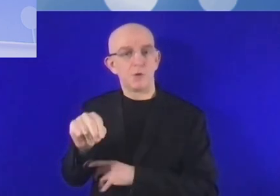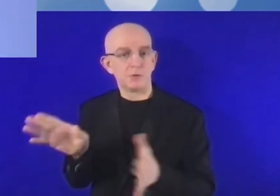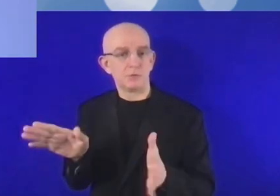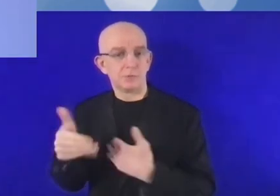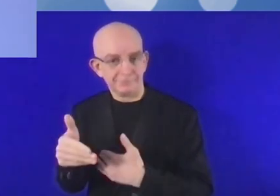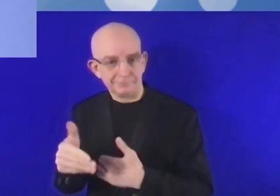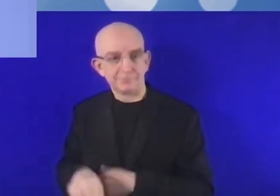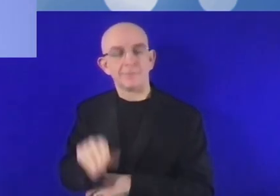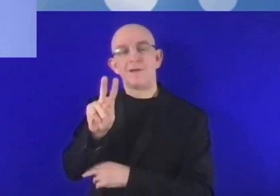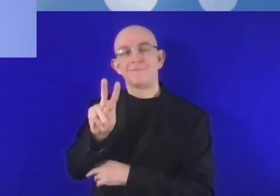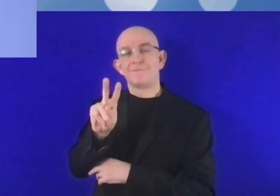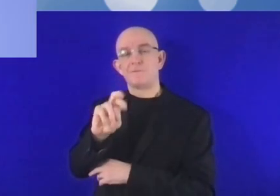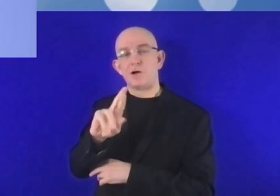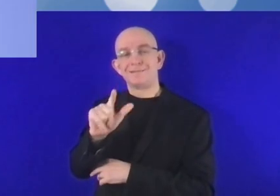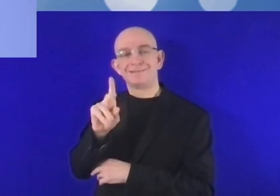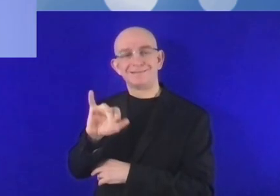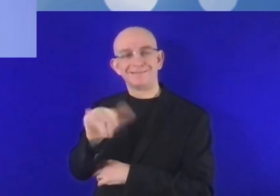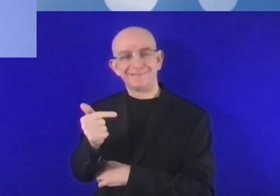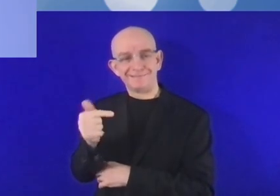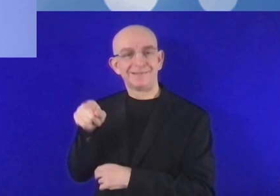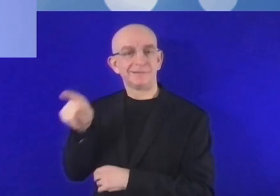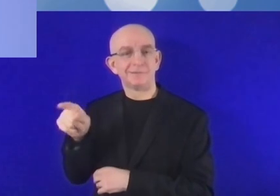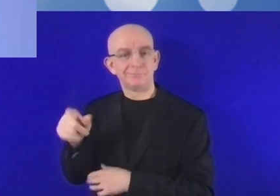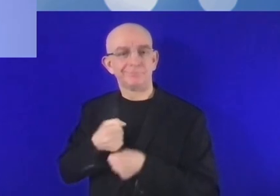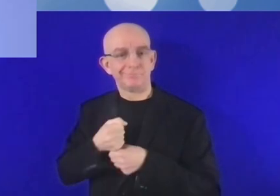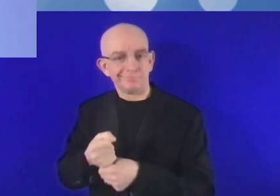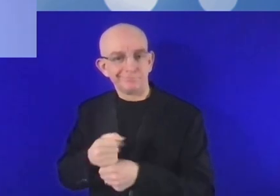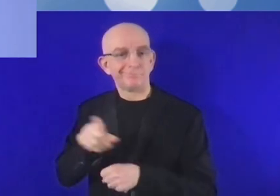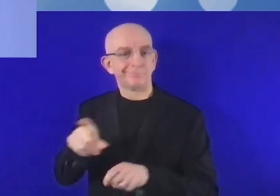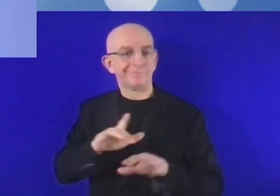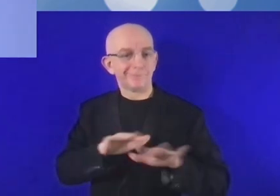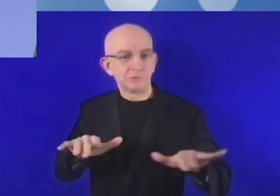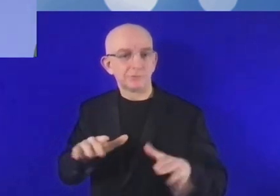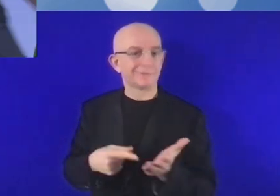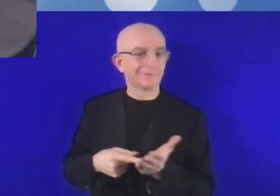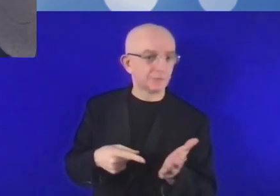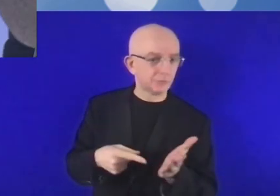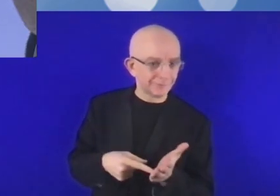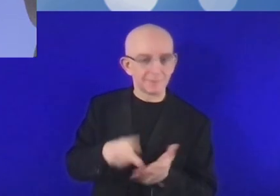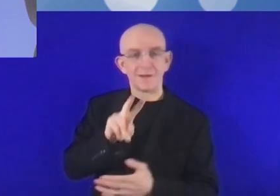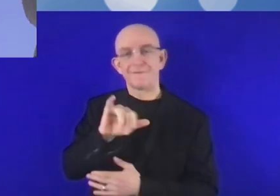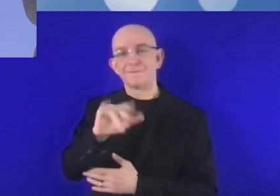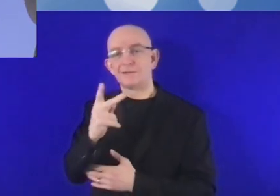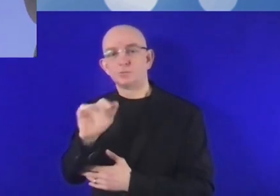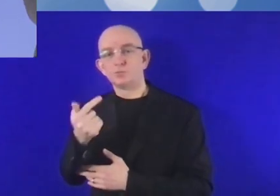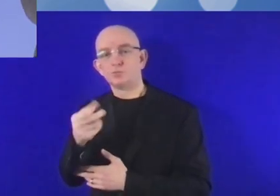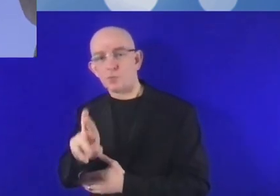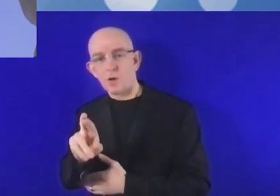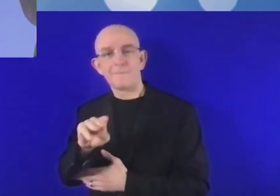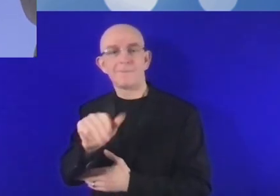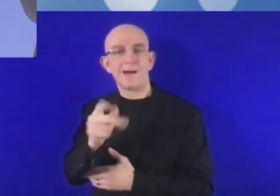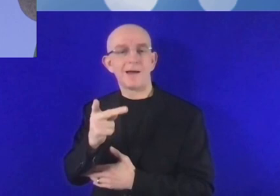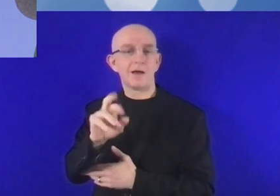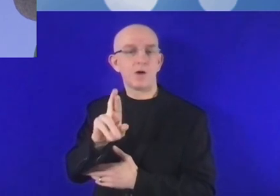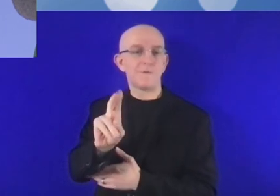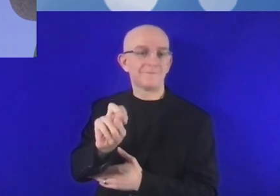ainsi que le ministre des Affaires étrangères de Lettonie. Nous allons écouter un